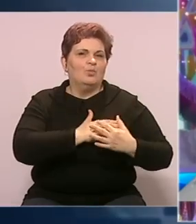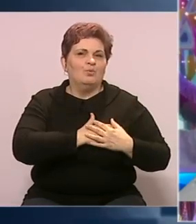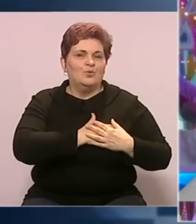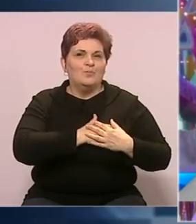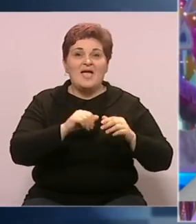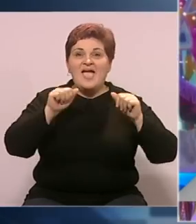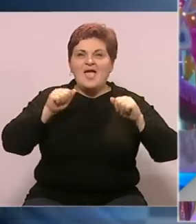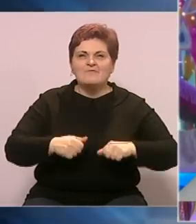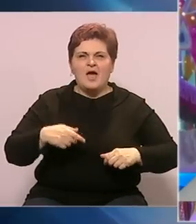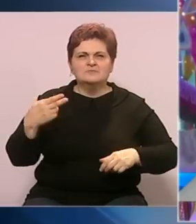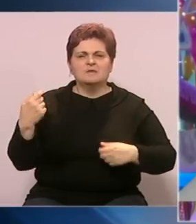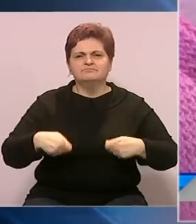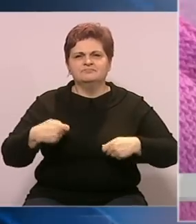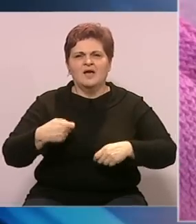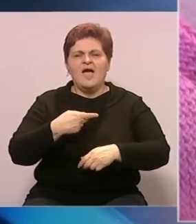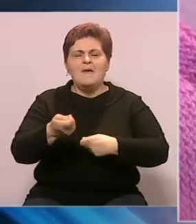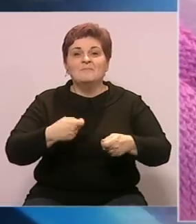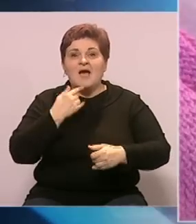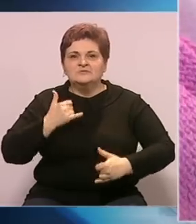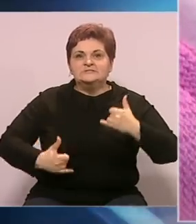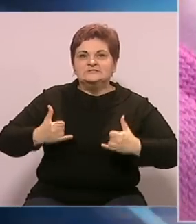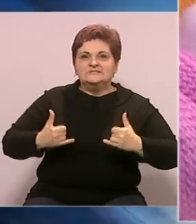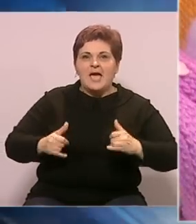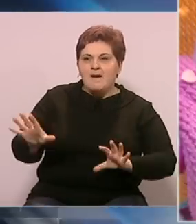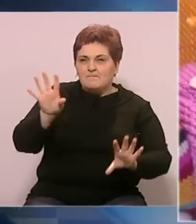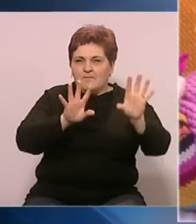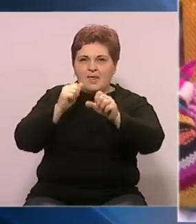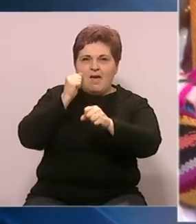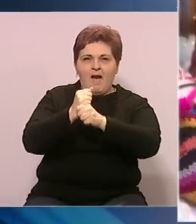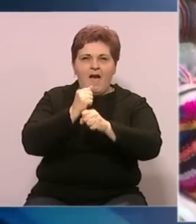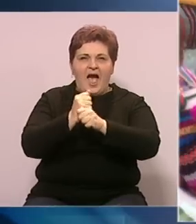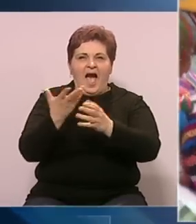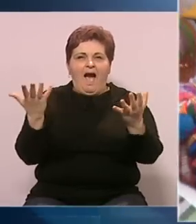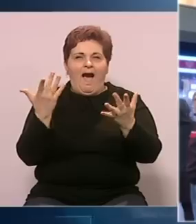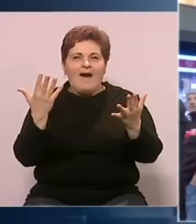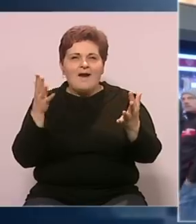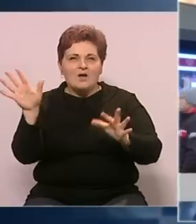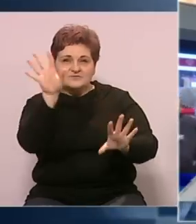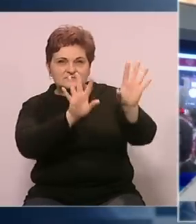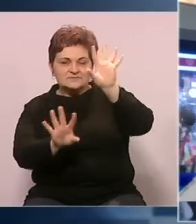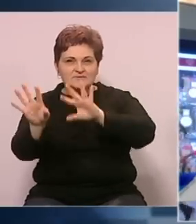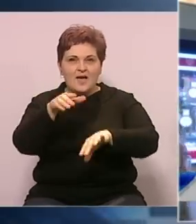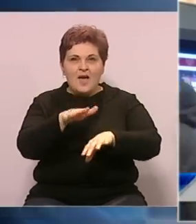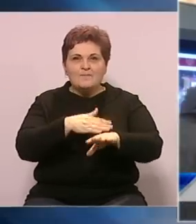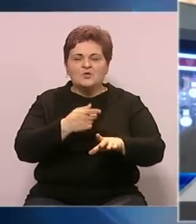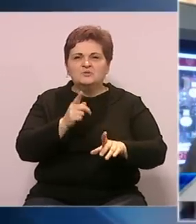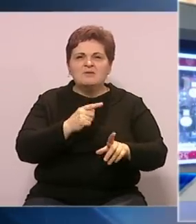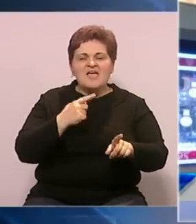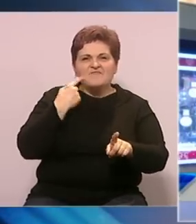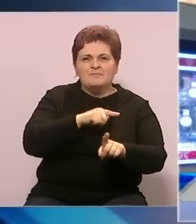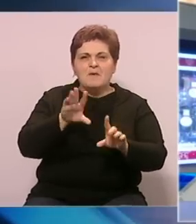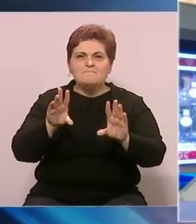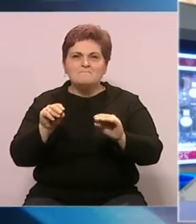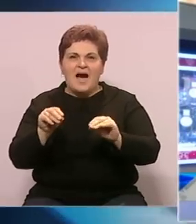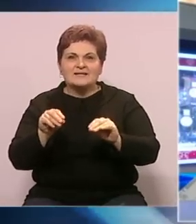Vlasnici luksuznih prodavnica kao da se takmiče u magiji stvaranja praznične čarolije. Proces počinjemo između februara i